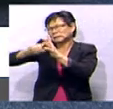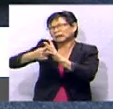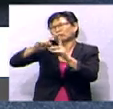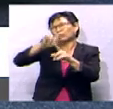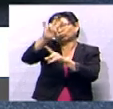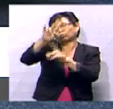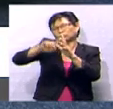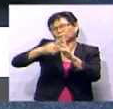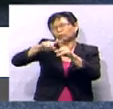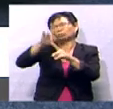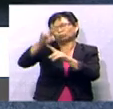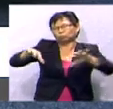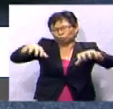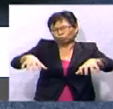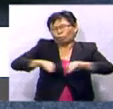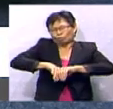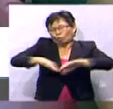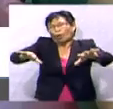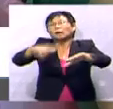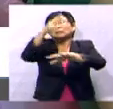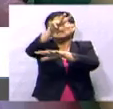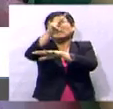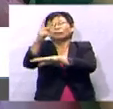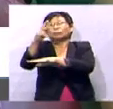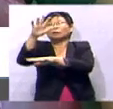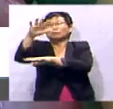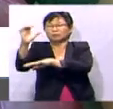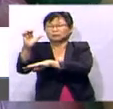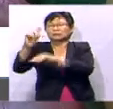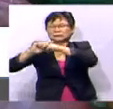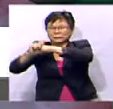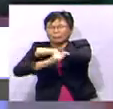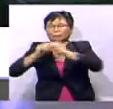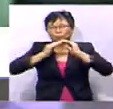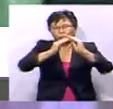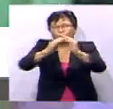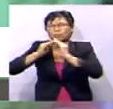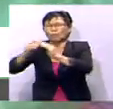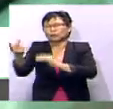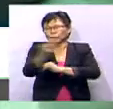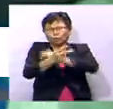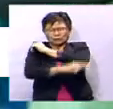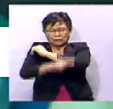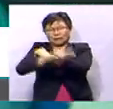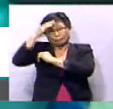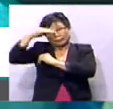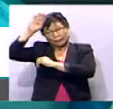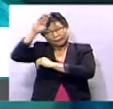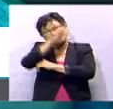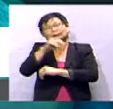Julai ini. Ia akan diperluas ke semua 3,500 taman perumahan di kedua-dua negeri itu.